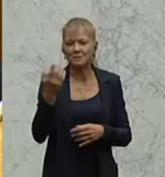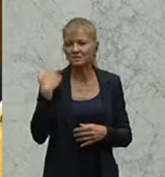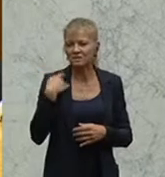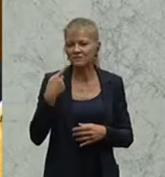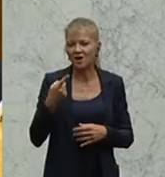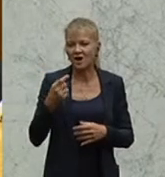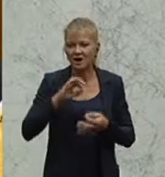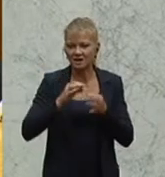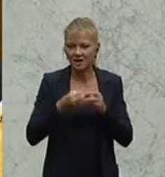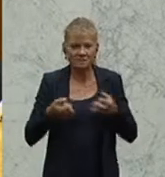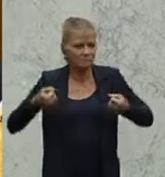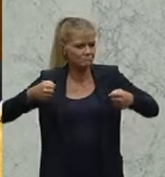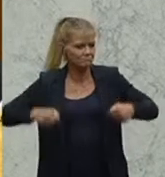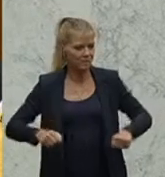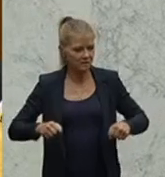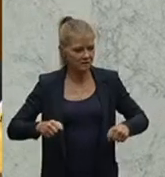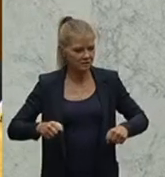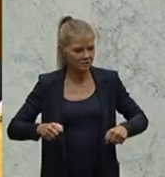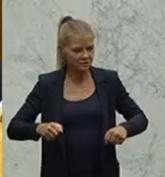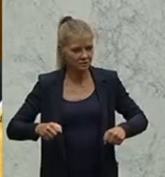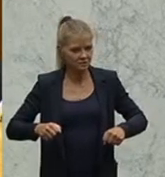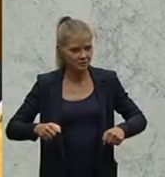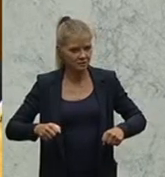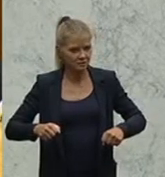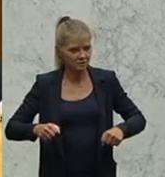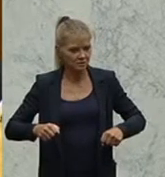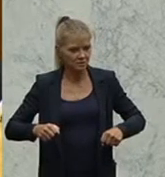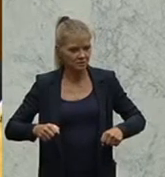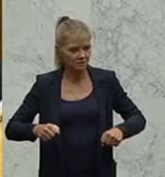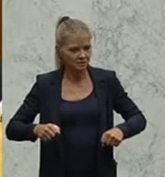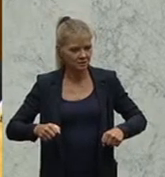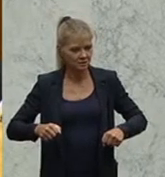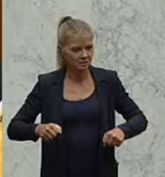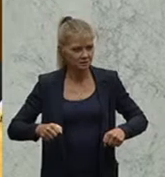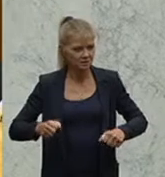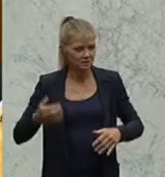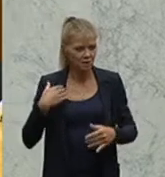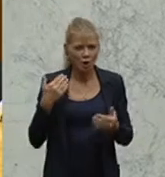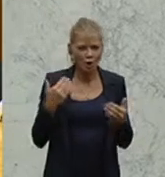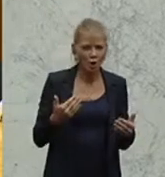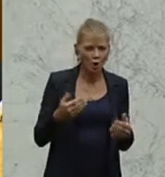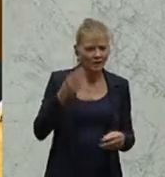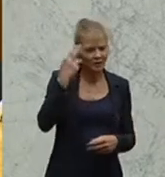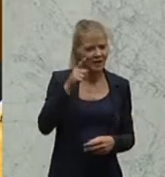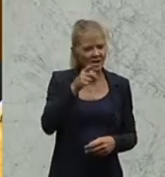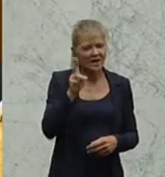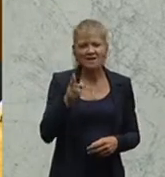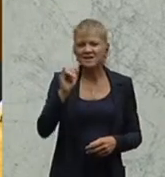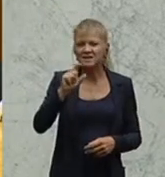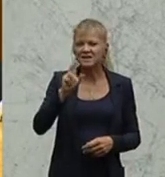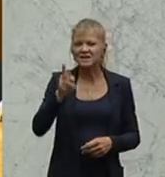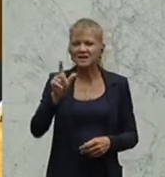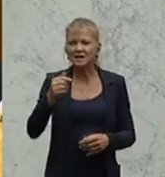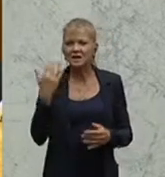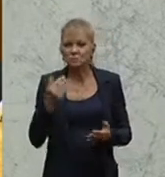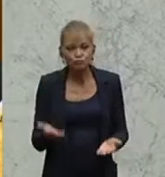dass hier heute der Herr Kickl so besonders hochgehoben wird. Ja, er ist beschuldigt. Ja, er soll